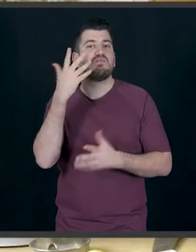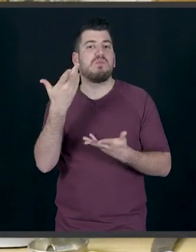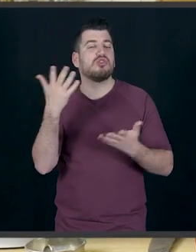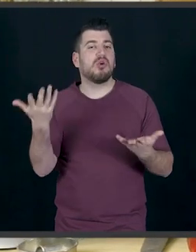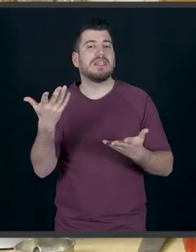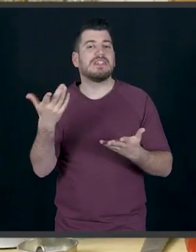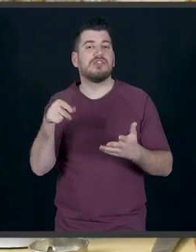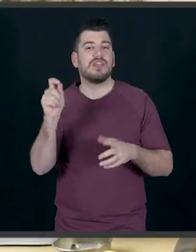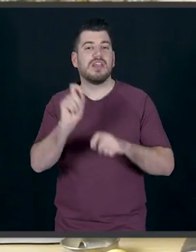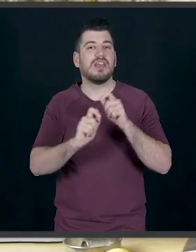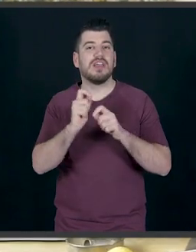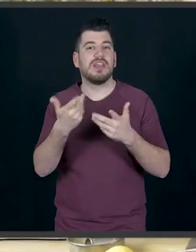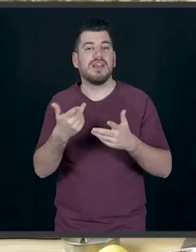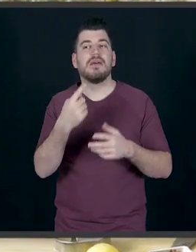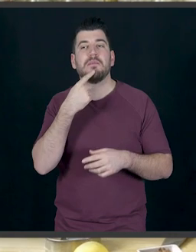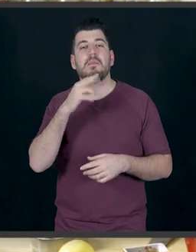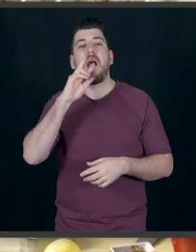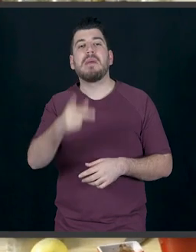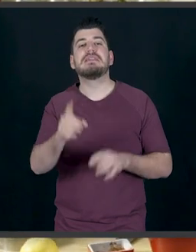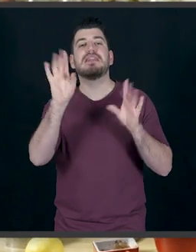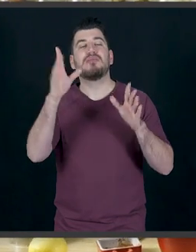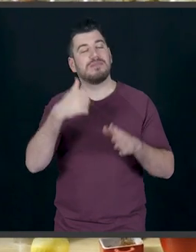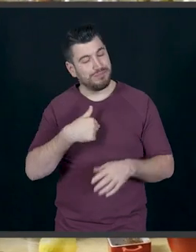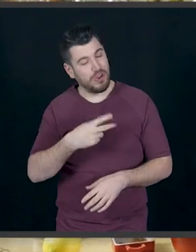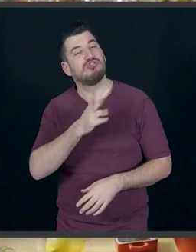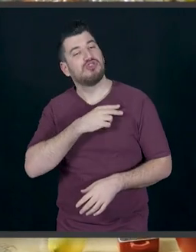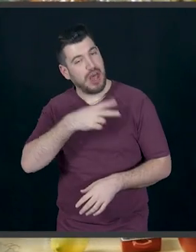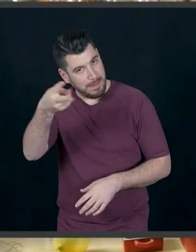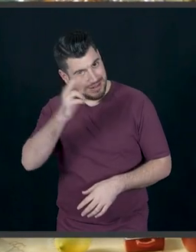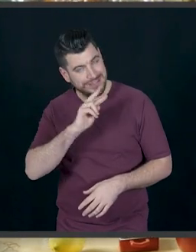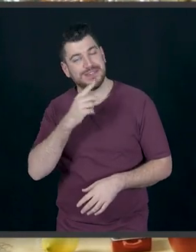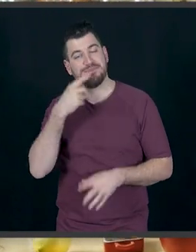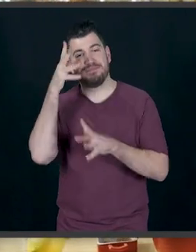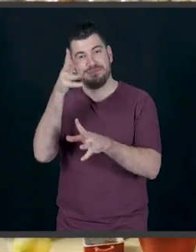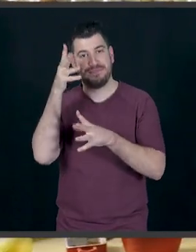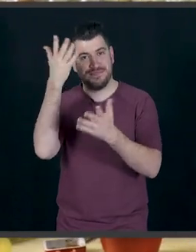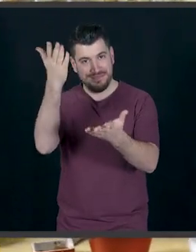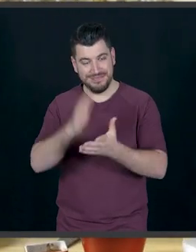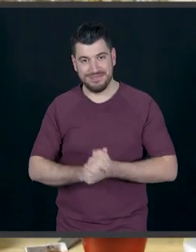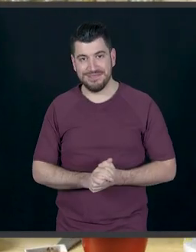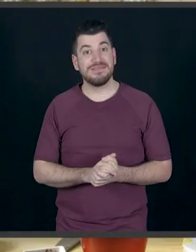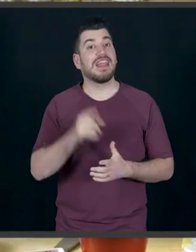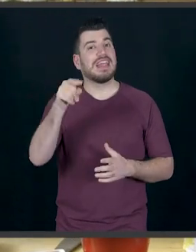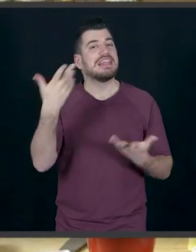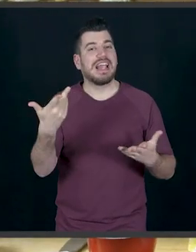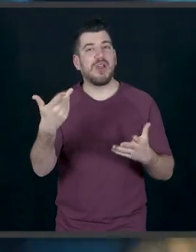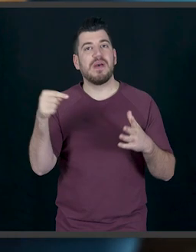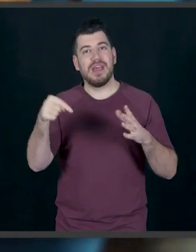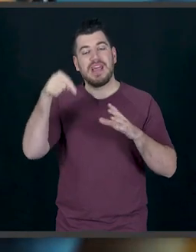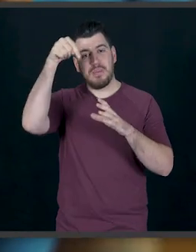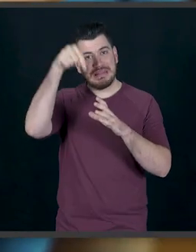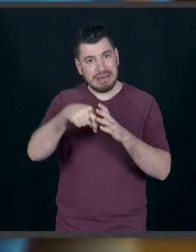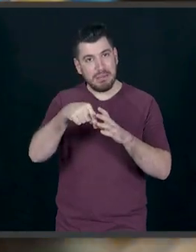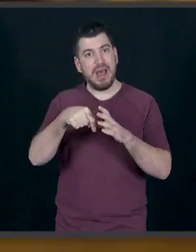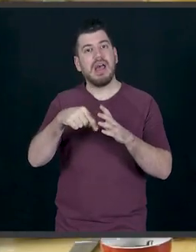Πολύ σωστά απάντησες. Δεν απάντησε καν. Δεν το ρυάζει. Είναι αλλού όταν γυπνάει. Θα κάνουμε τρύπα ή από